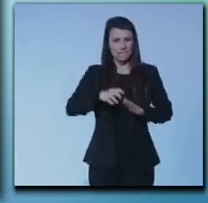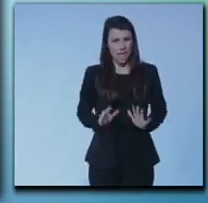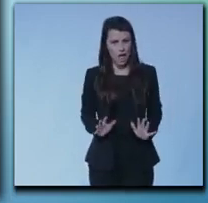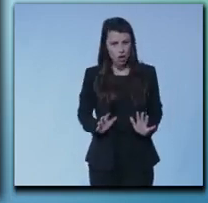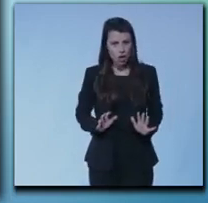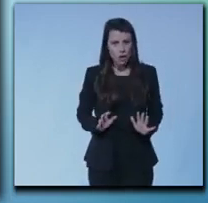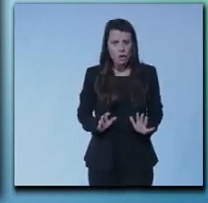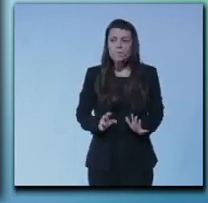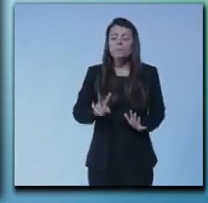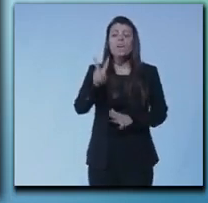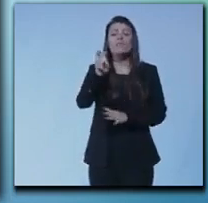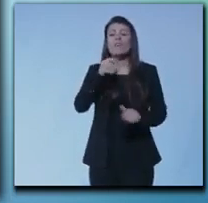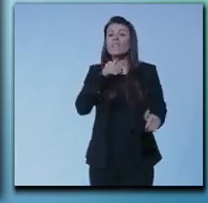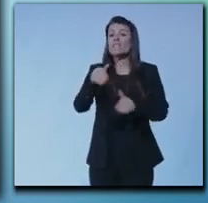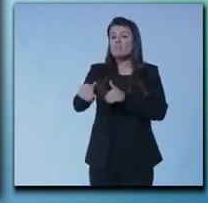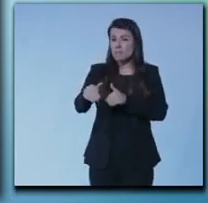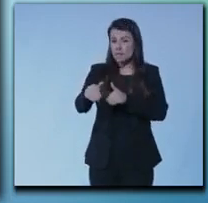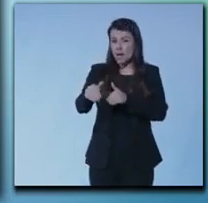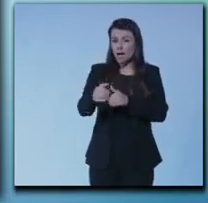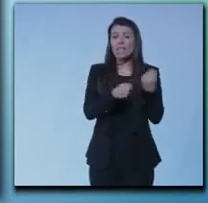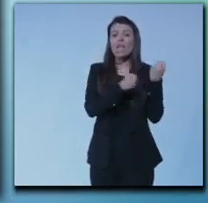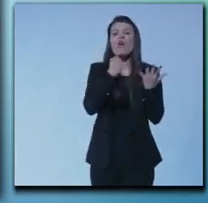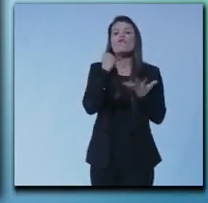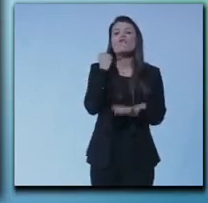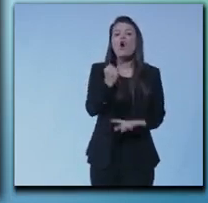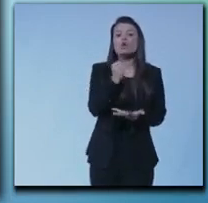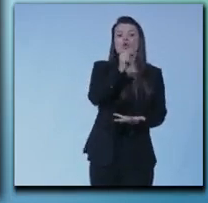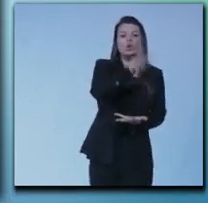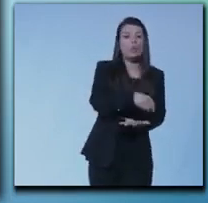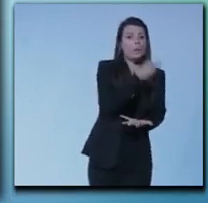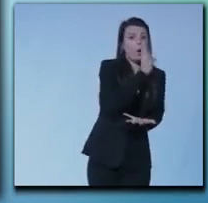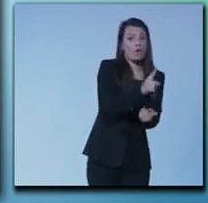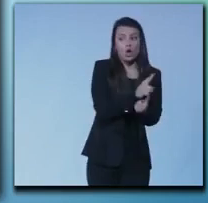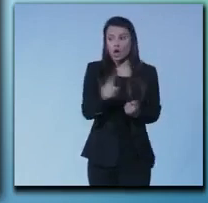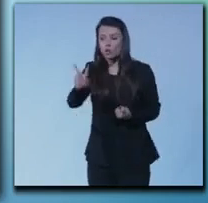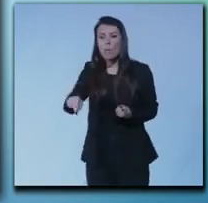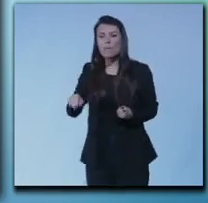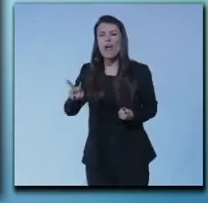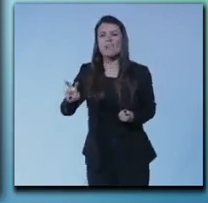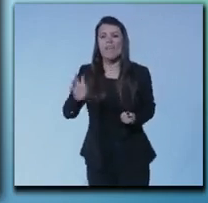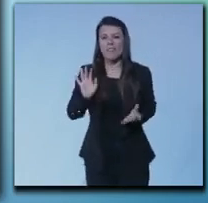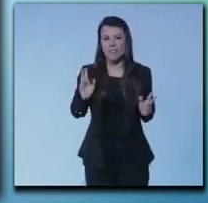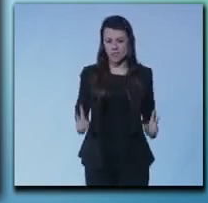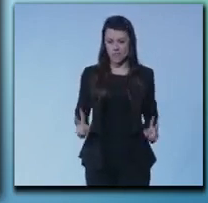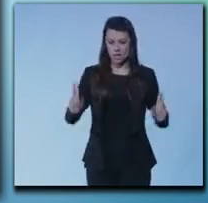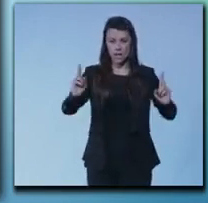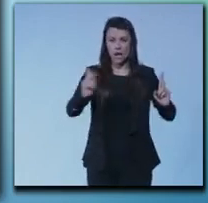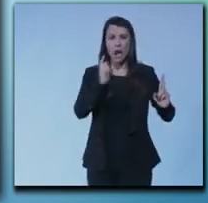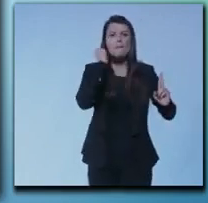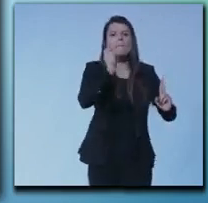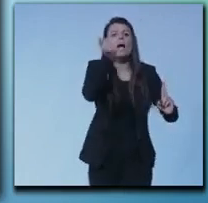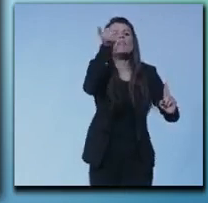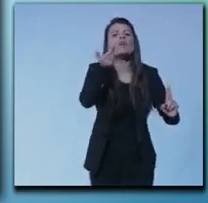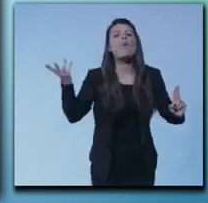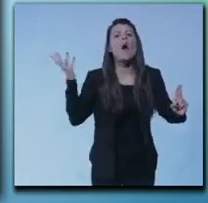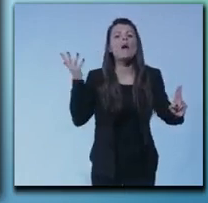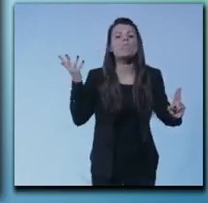fondi 2014-2020 quanti ne ha pagati? due